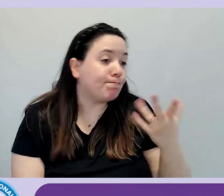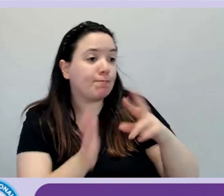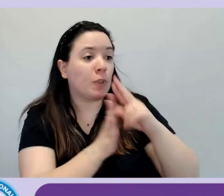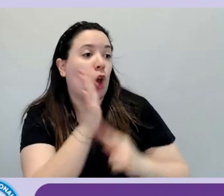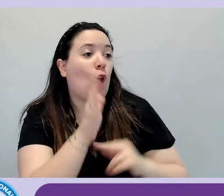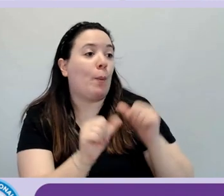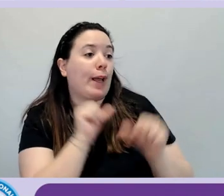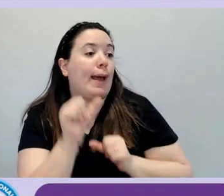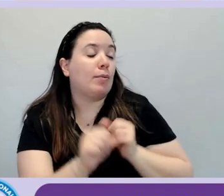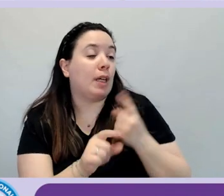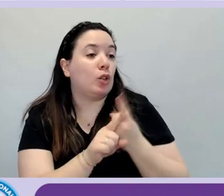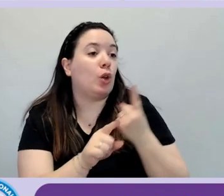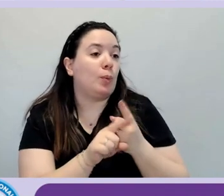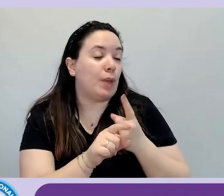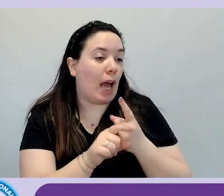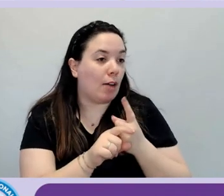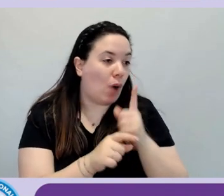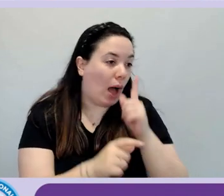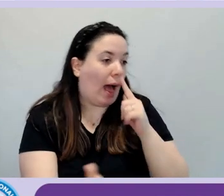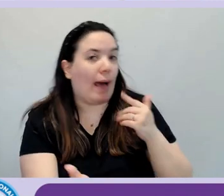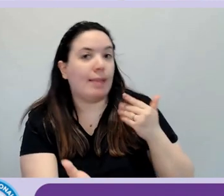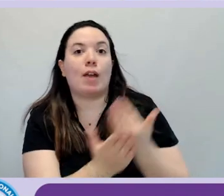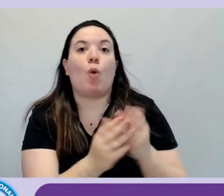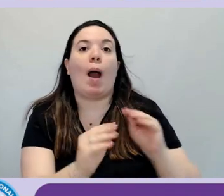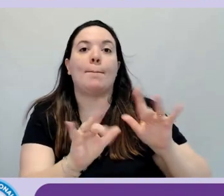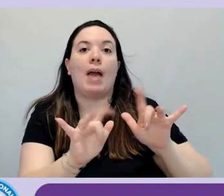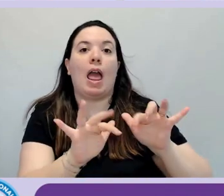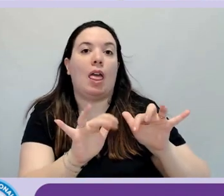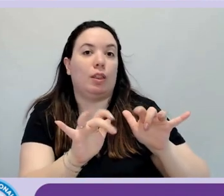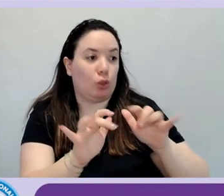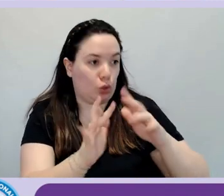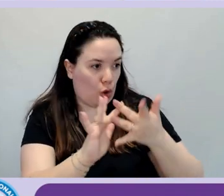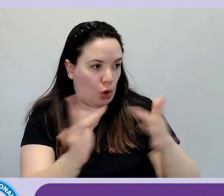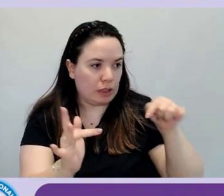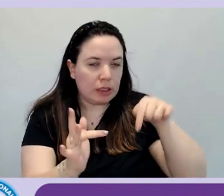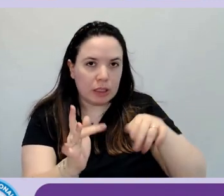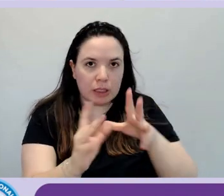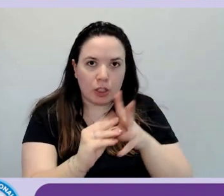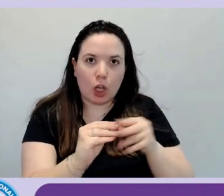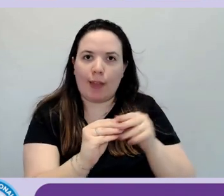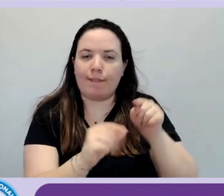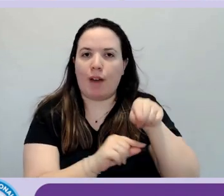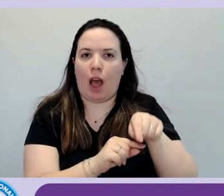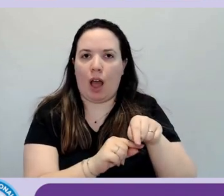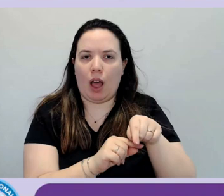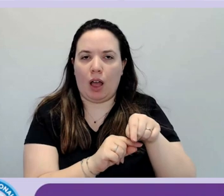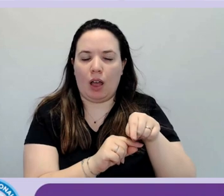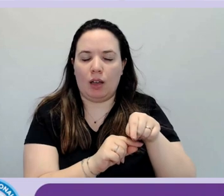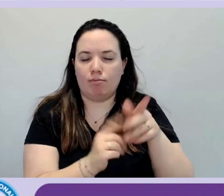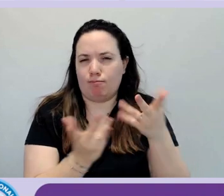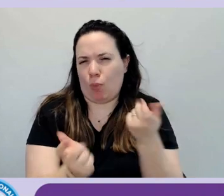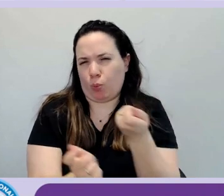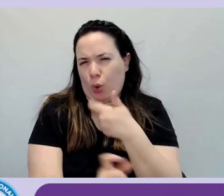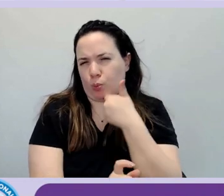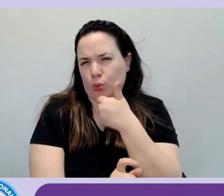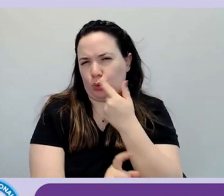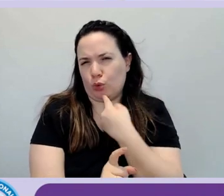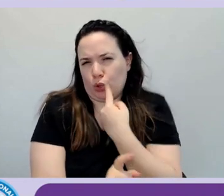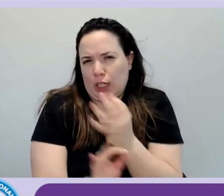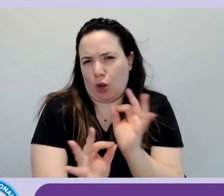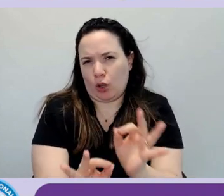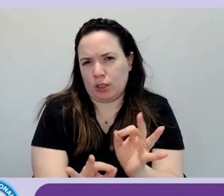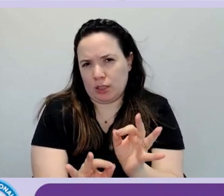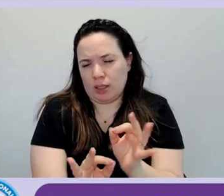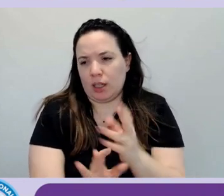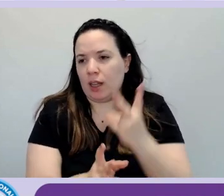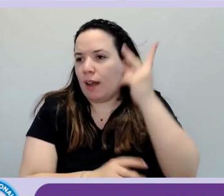dobbiamo passare alle 2.2 quindi dobbiamo rifare parzialmente tutta la parte di design del sito perché ripeto